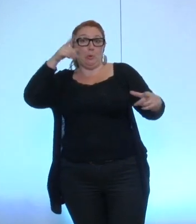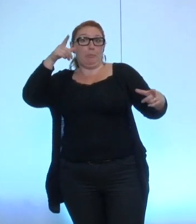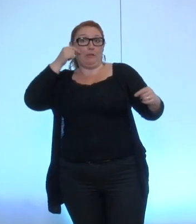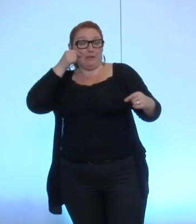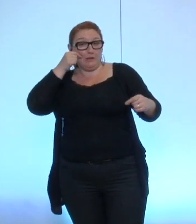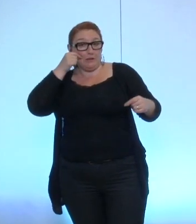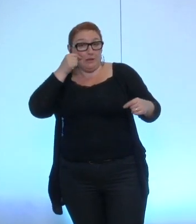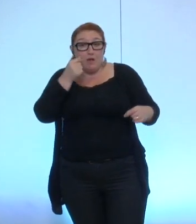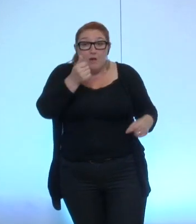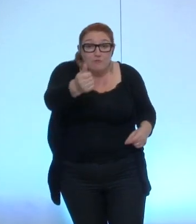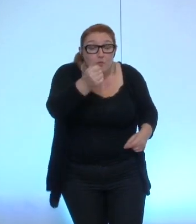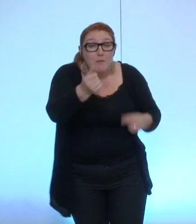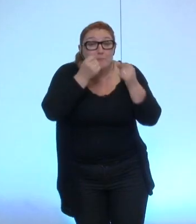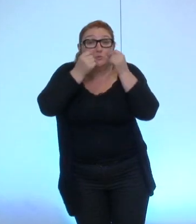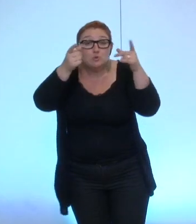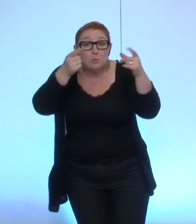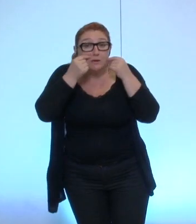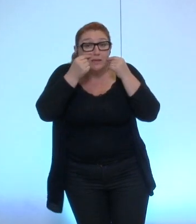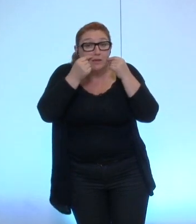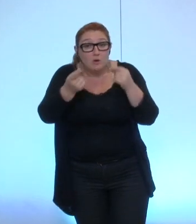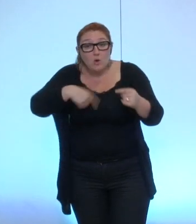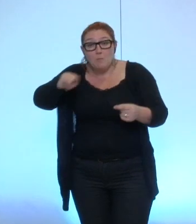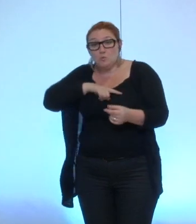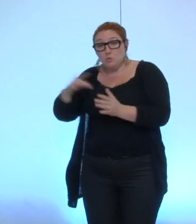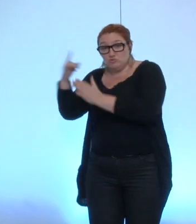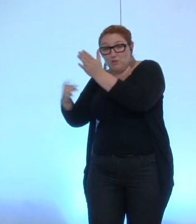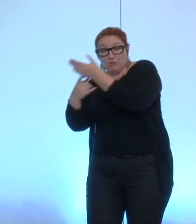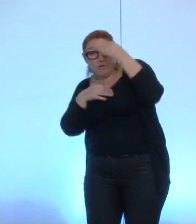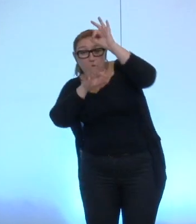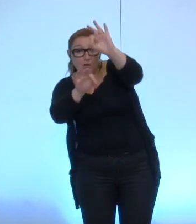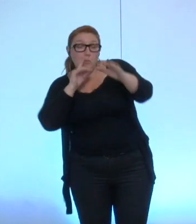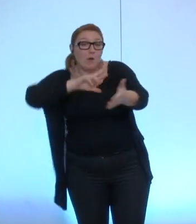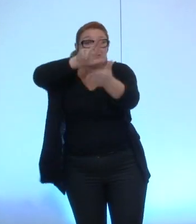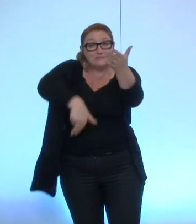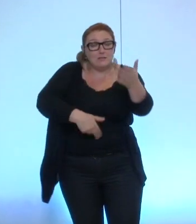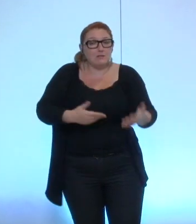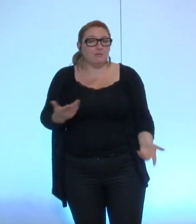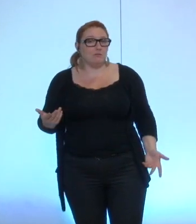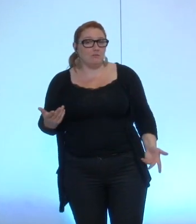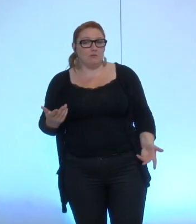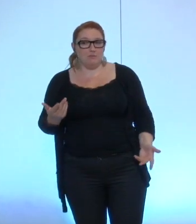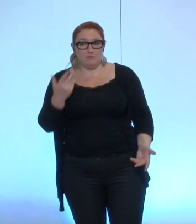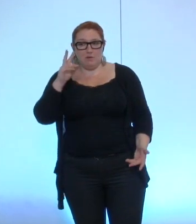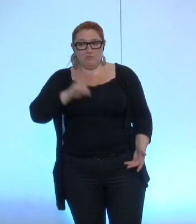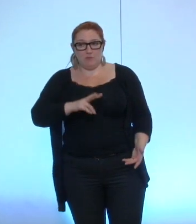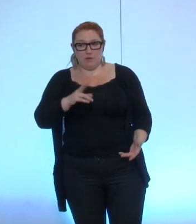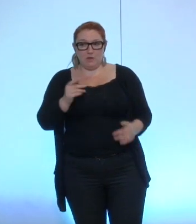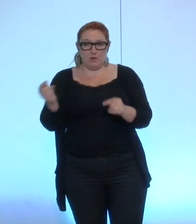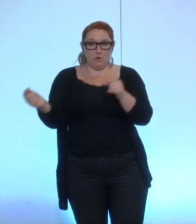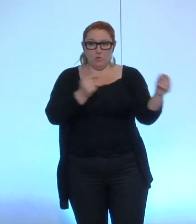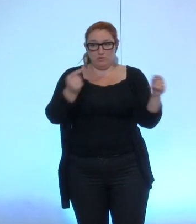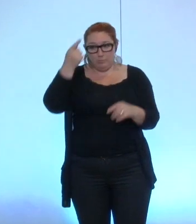surpris de nous voir en effet faire appel à cette charte que vous avez signée et le débat philosophico